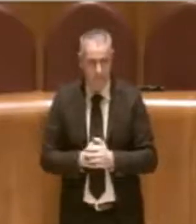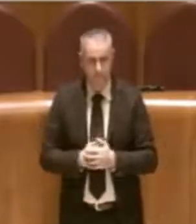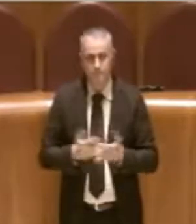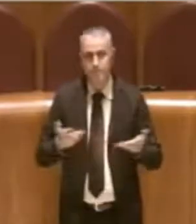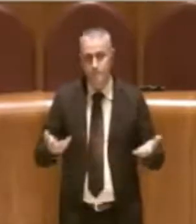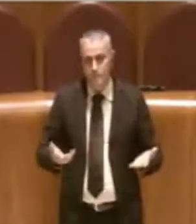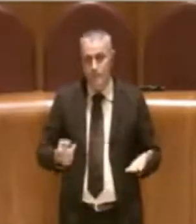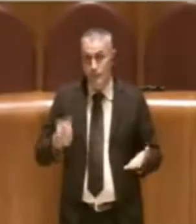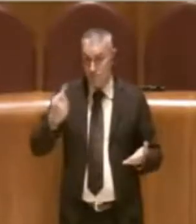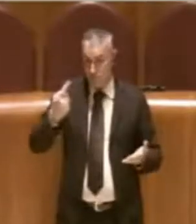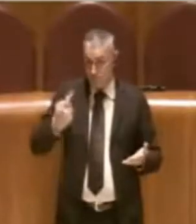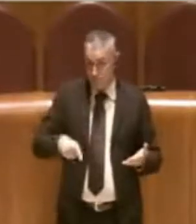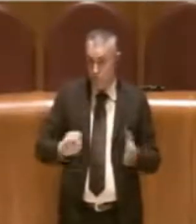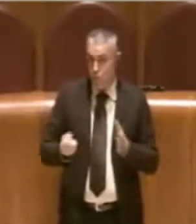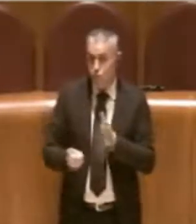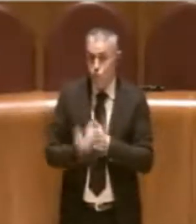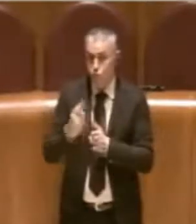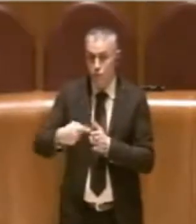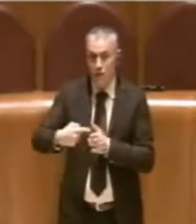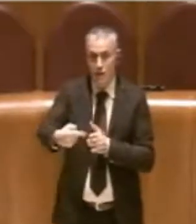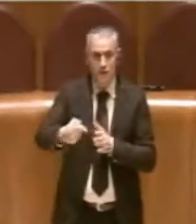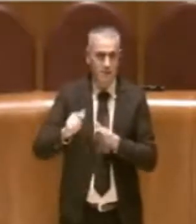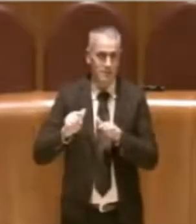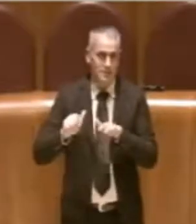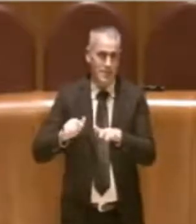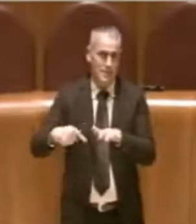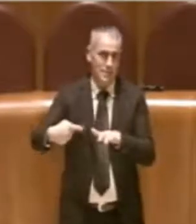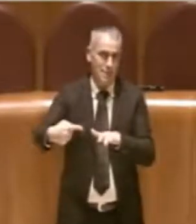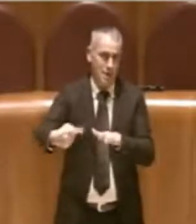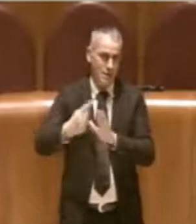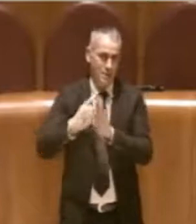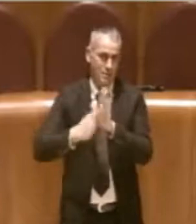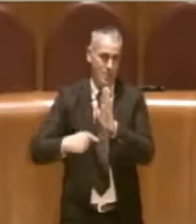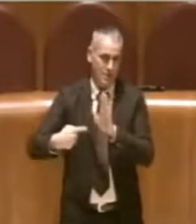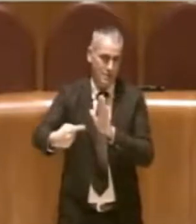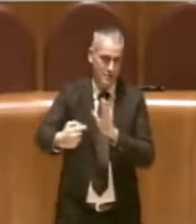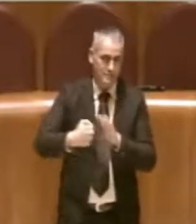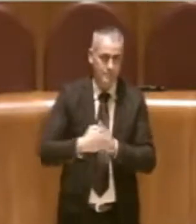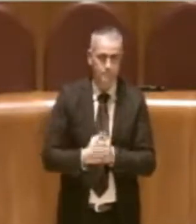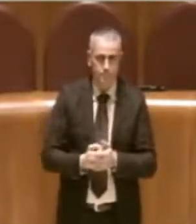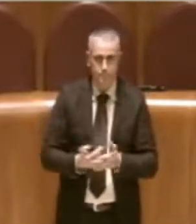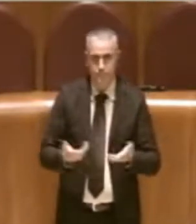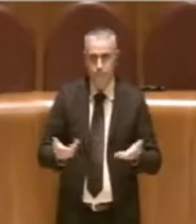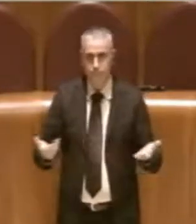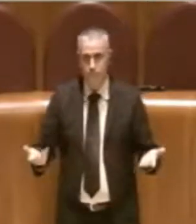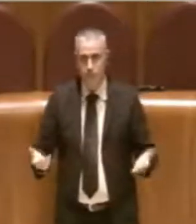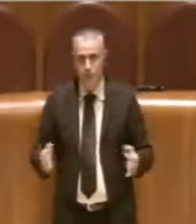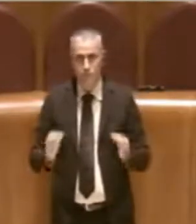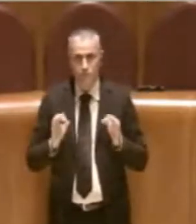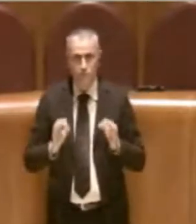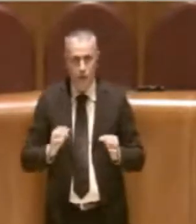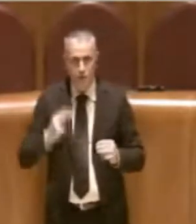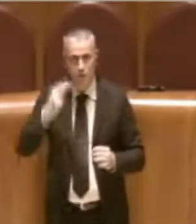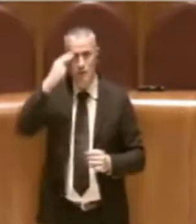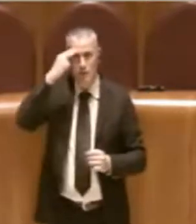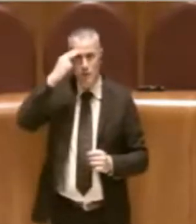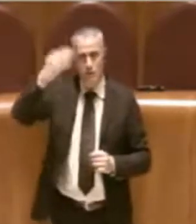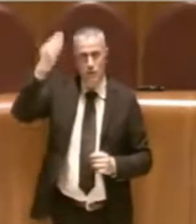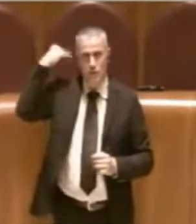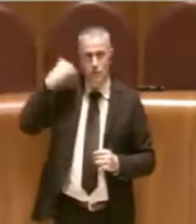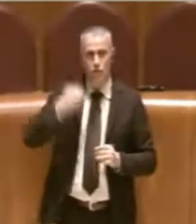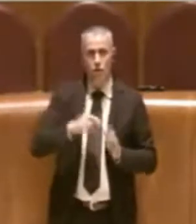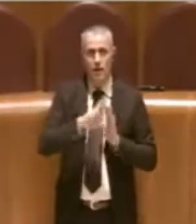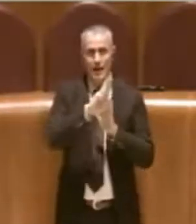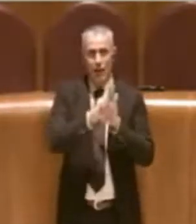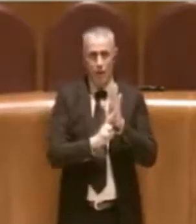avverrà nelle prossime settimane e nei prossimi mesi. Quindi, ricordo che il regolamento di